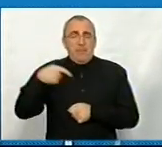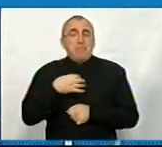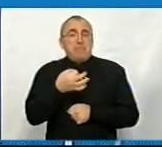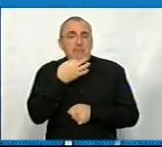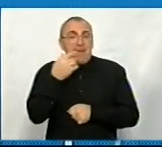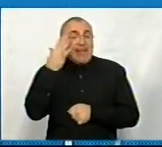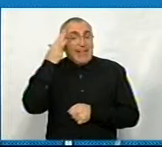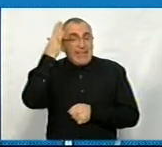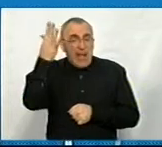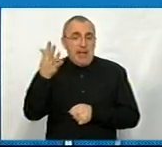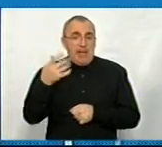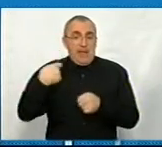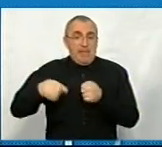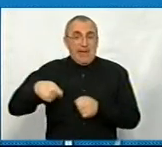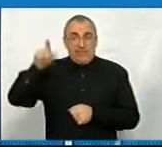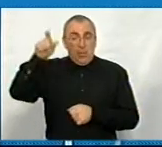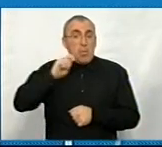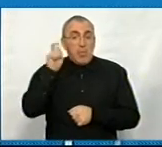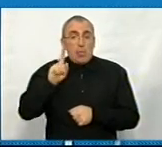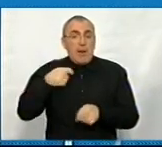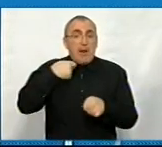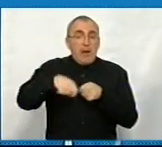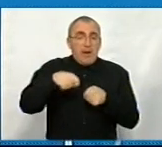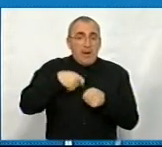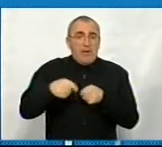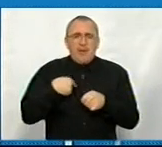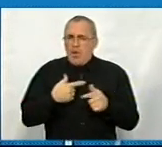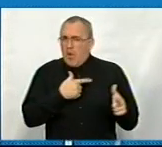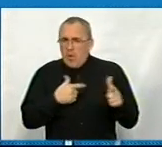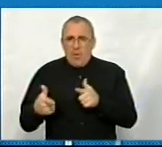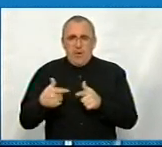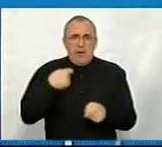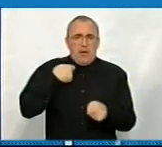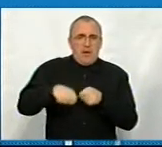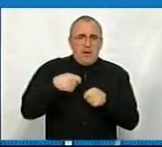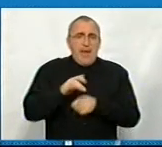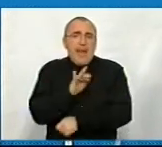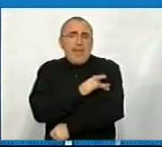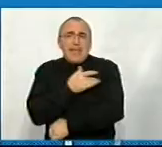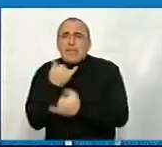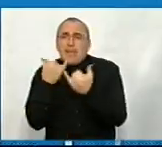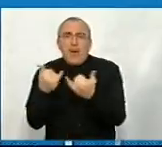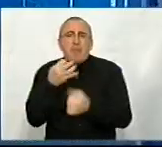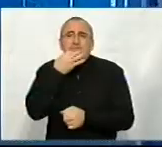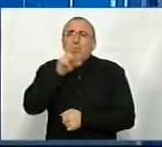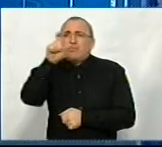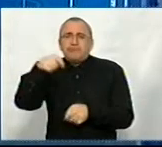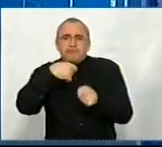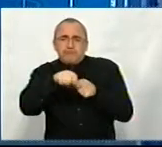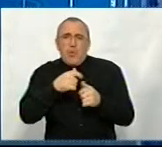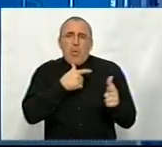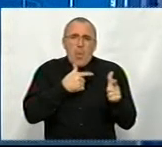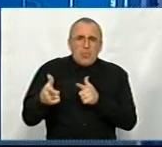ідея президента України щодо інвестняні. Я готовий бути цією інвестиційною няні для будь-якого інвестора, готовий